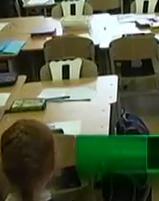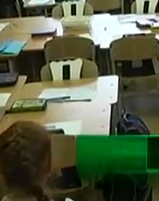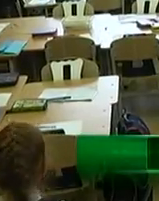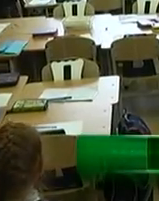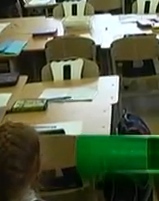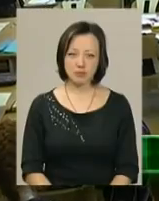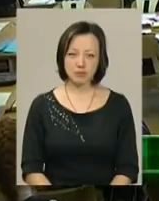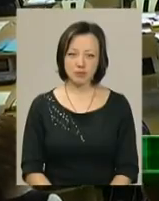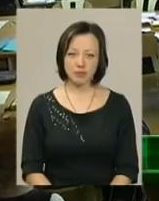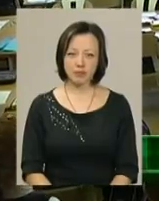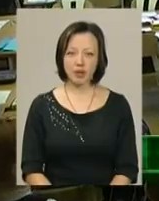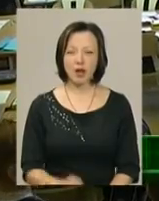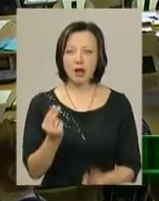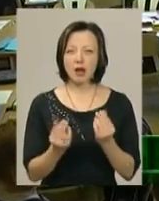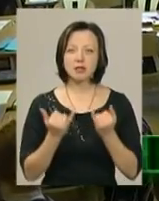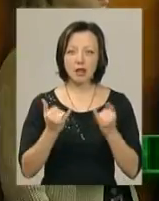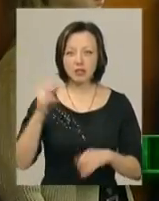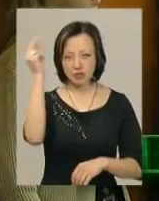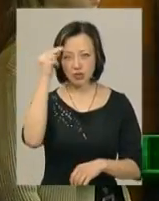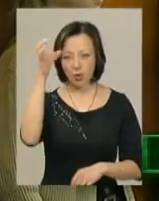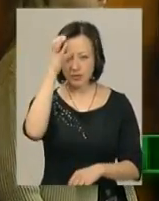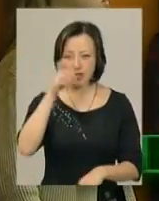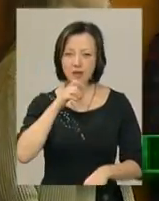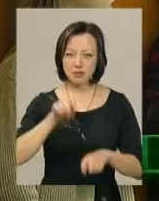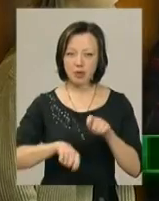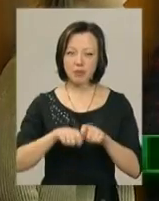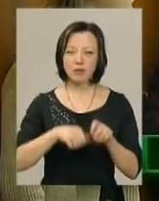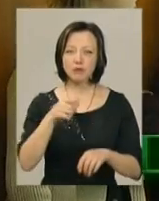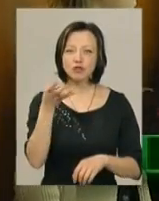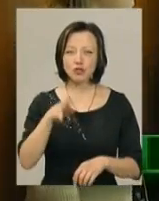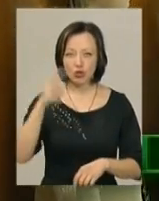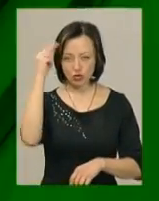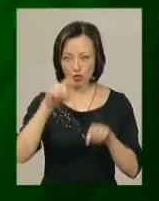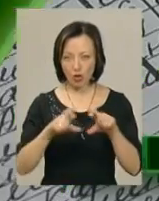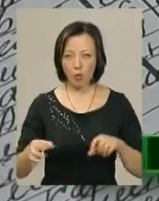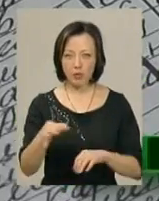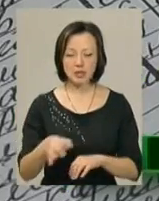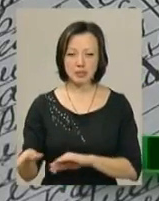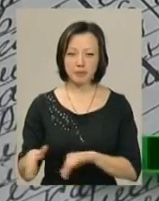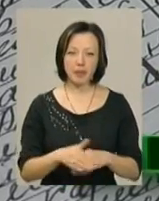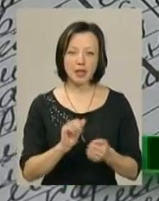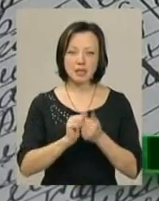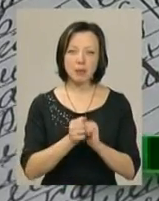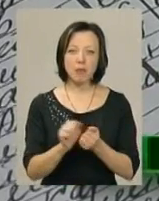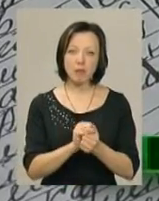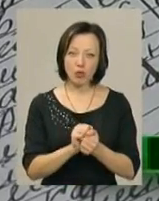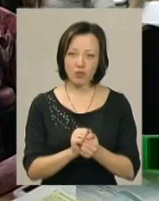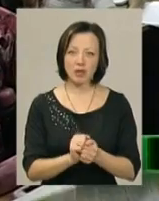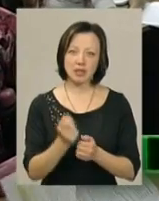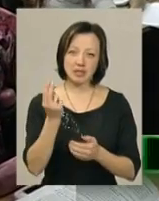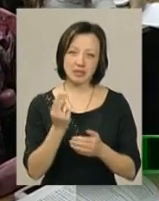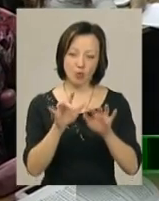Гра заради навчання. Освітній експеримент випробують у чотирьох школах області. Замість паперового –